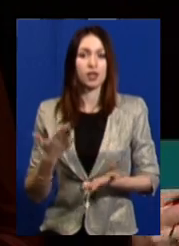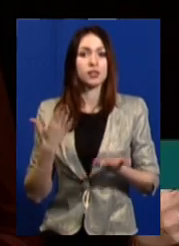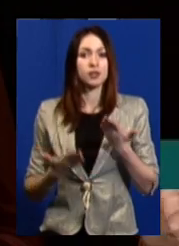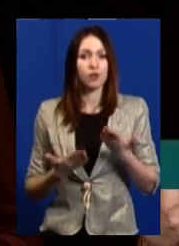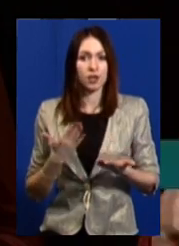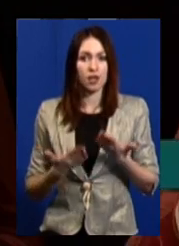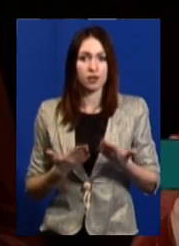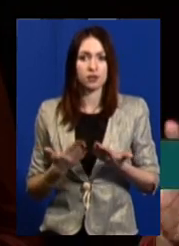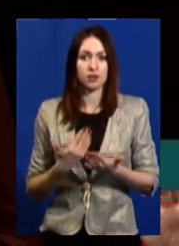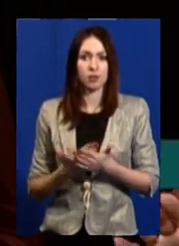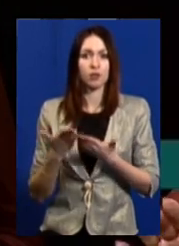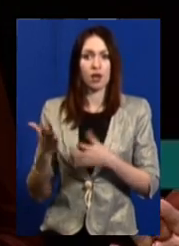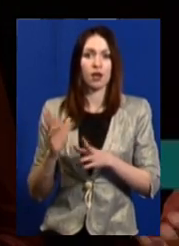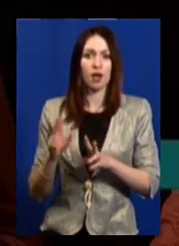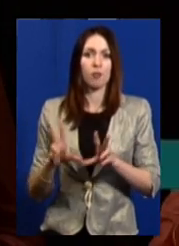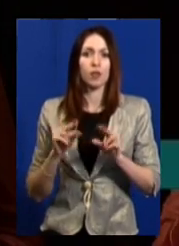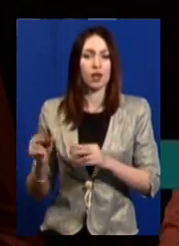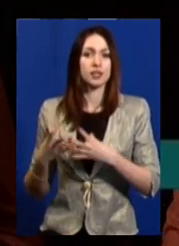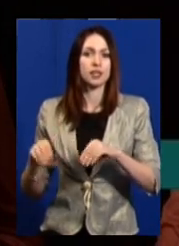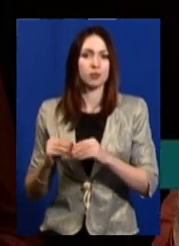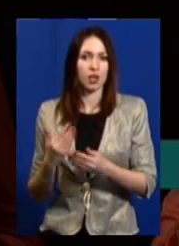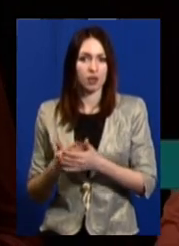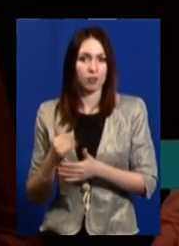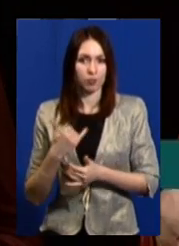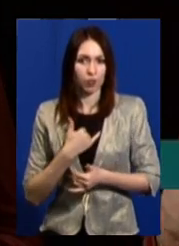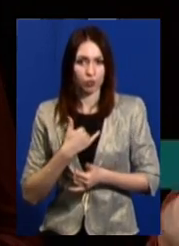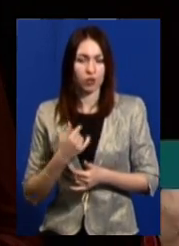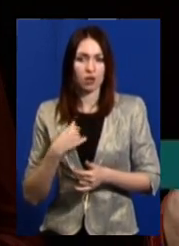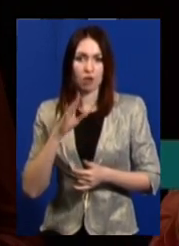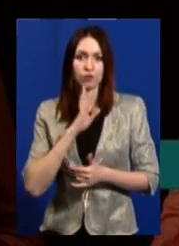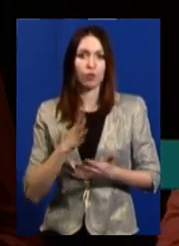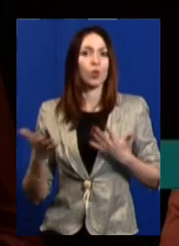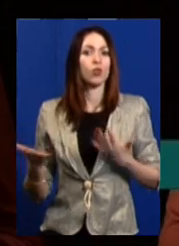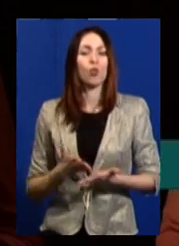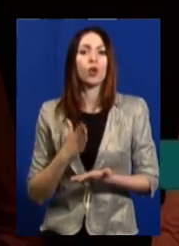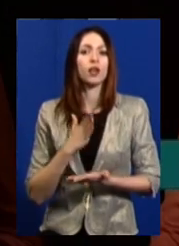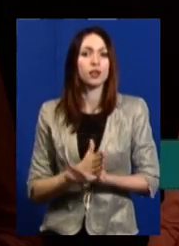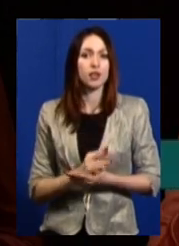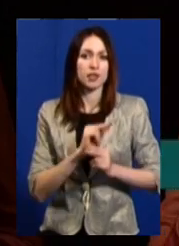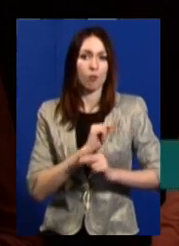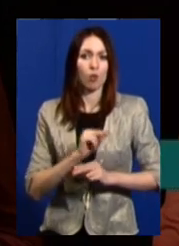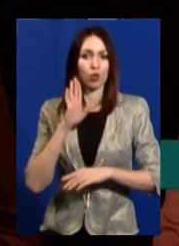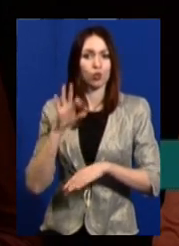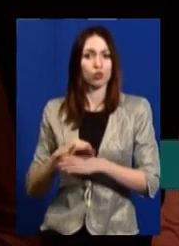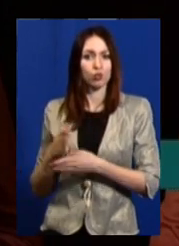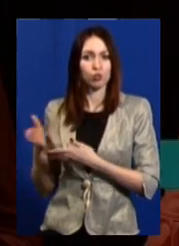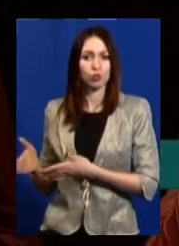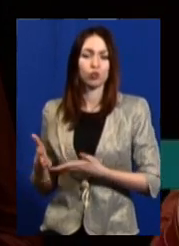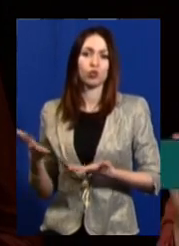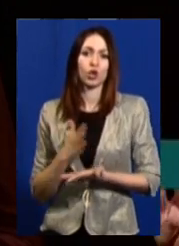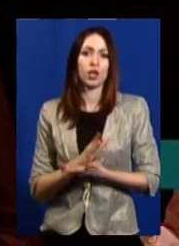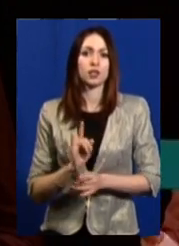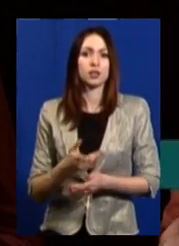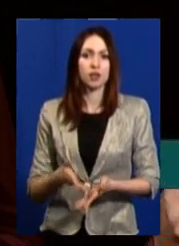я благонадійна родина, я жінка, в якої є працюючий чоловік, в якої є